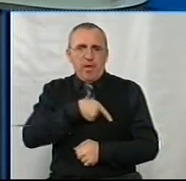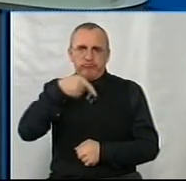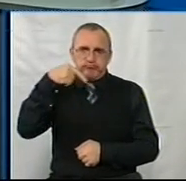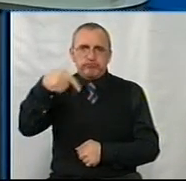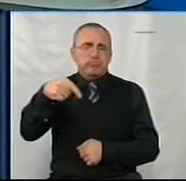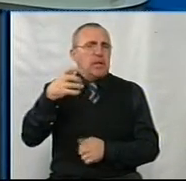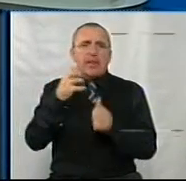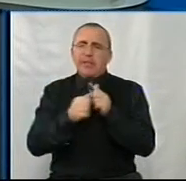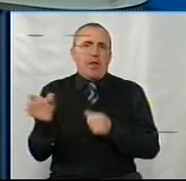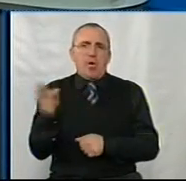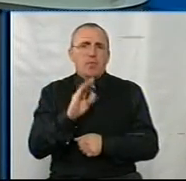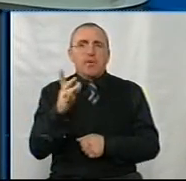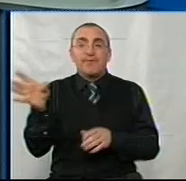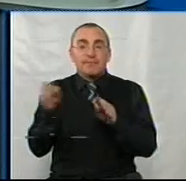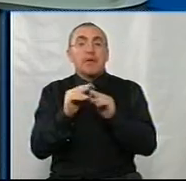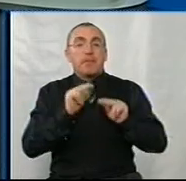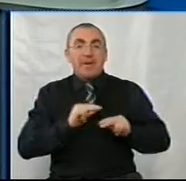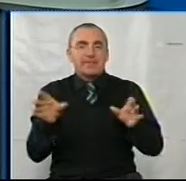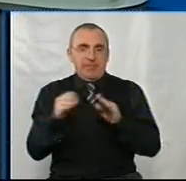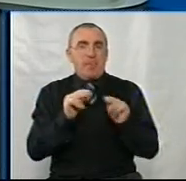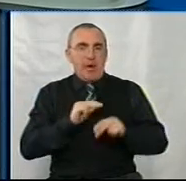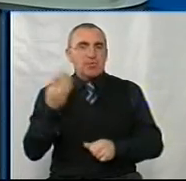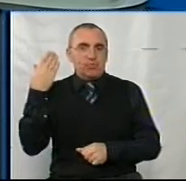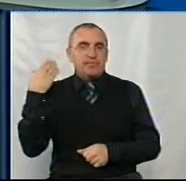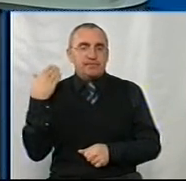Не кожна. Ну, з тими, з кими ви співпрацювали.